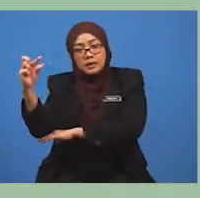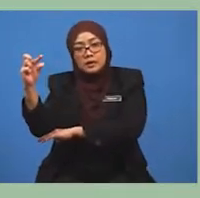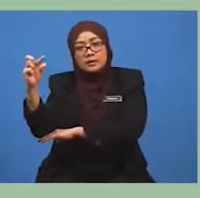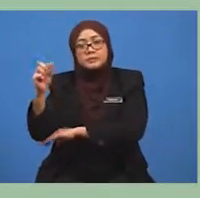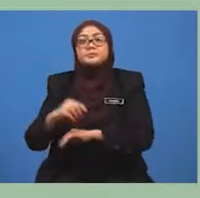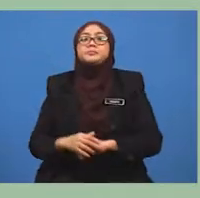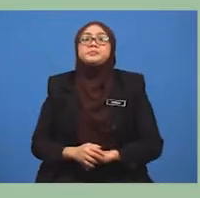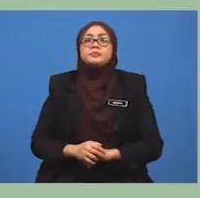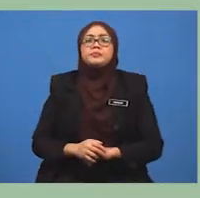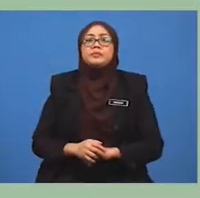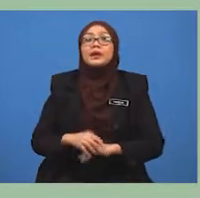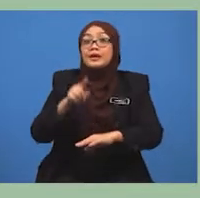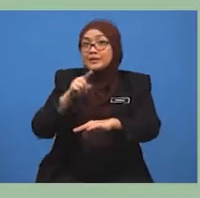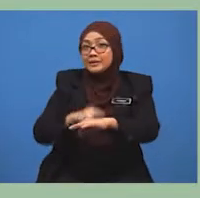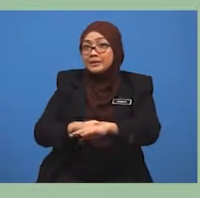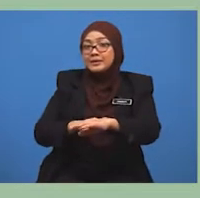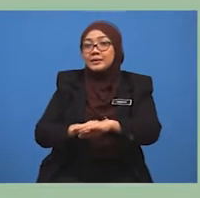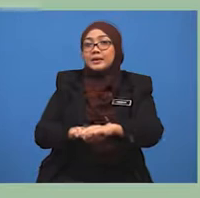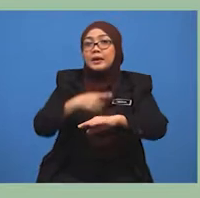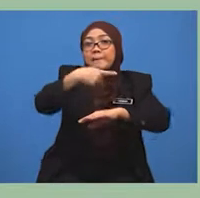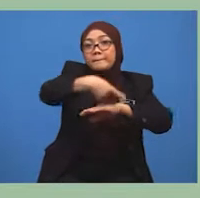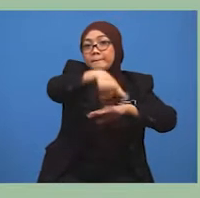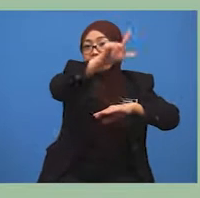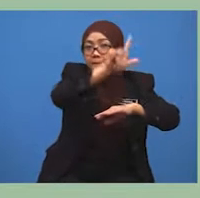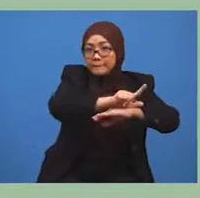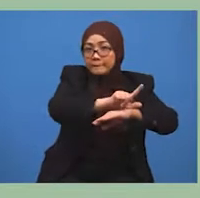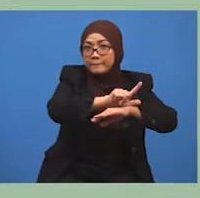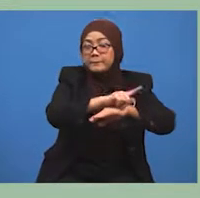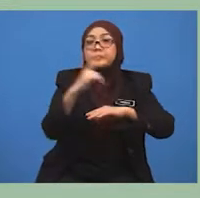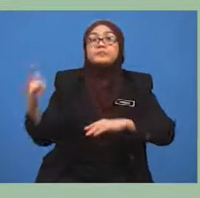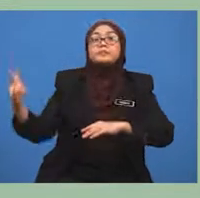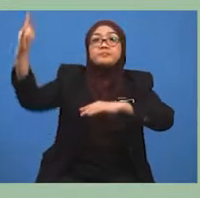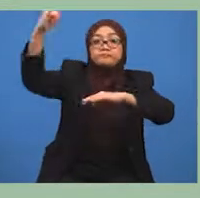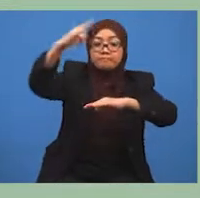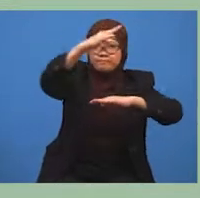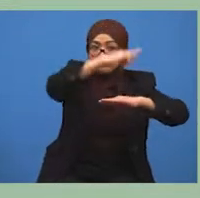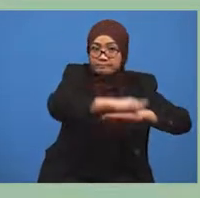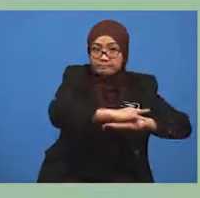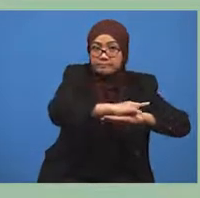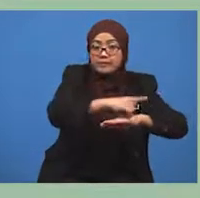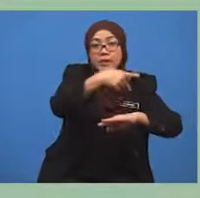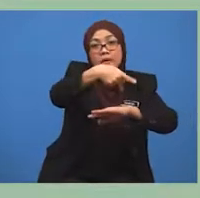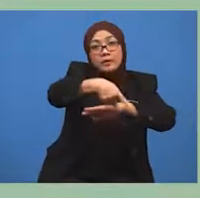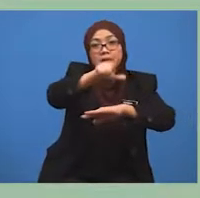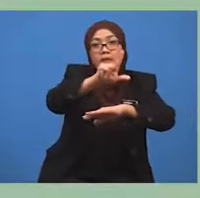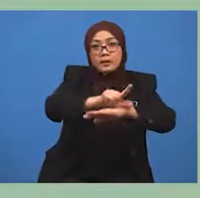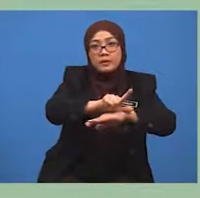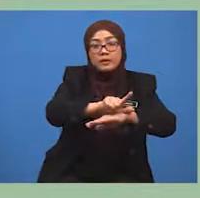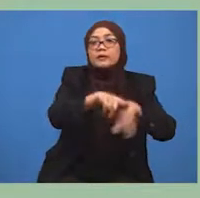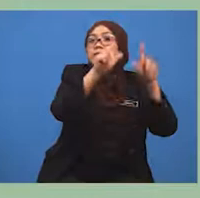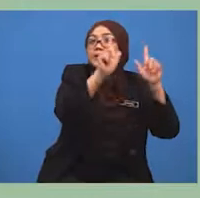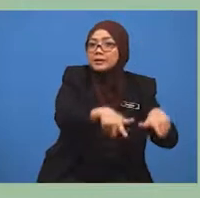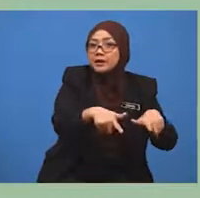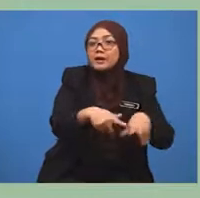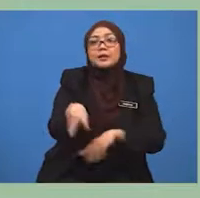antarabangsa Langkawi merupakan lapangan terbang yang terletak di Pulau Langkawi di negeri Kedah